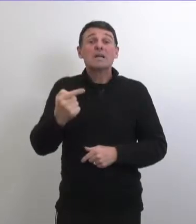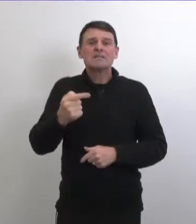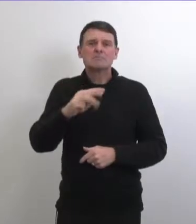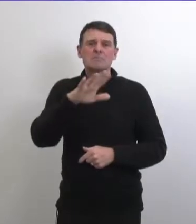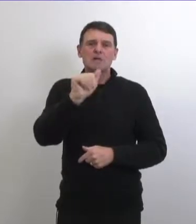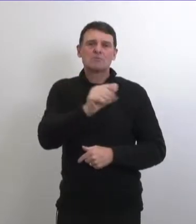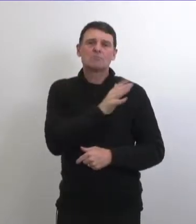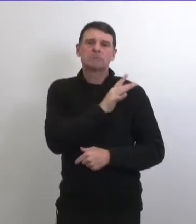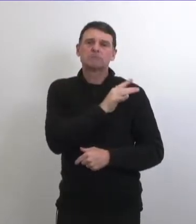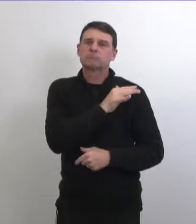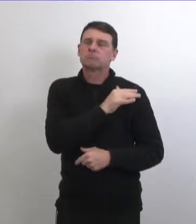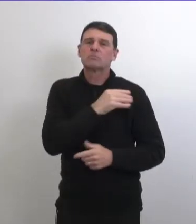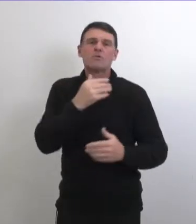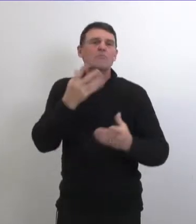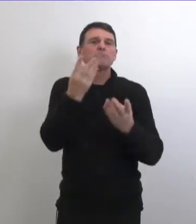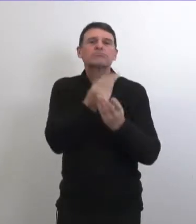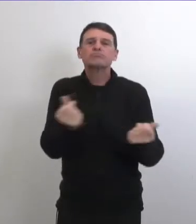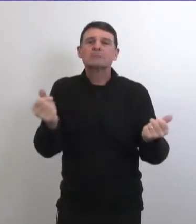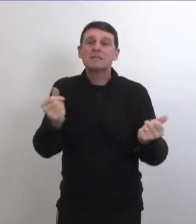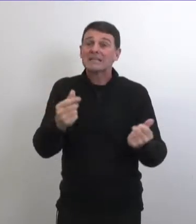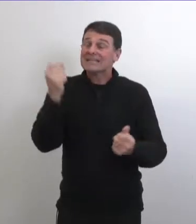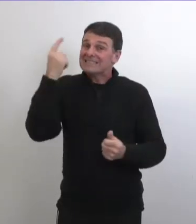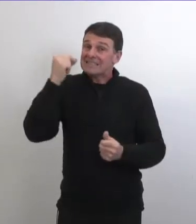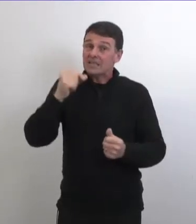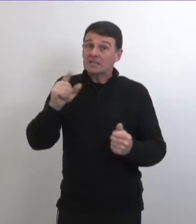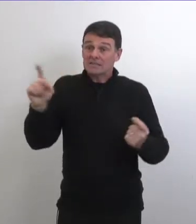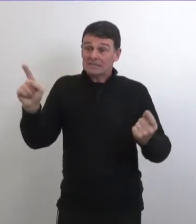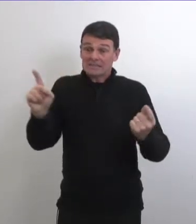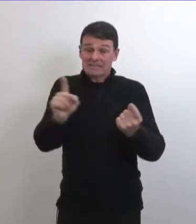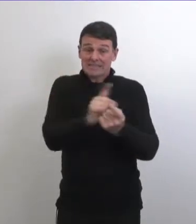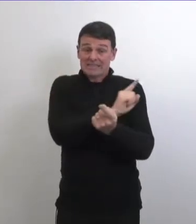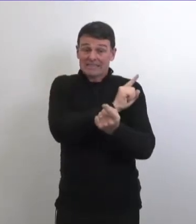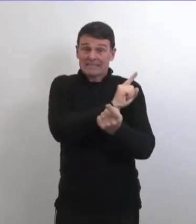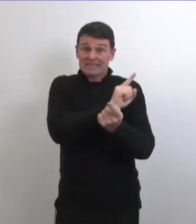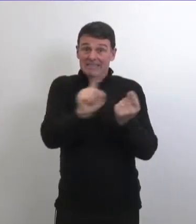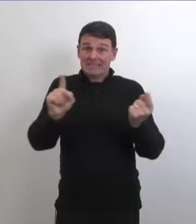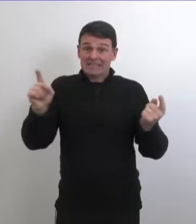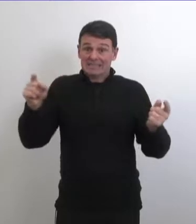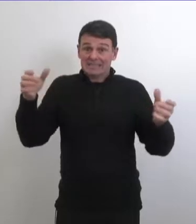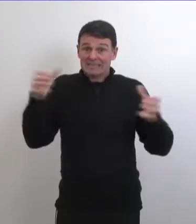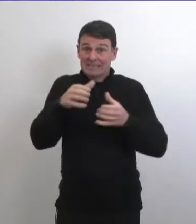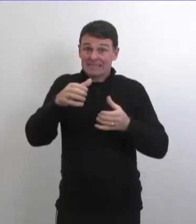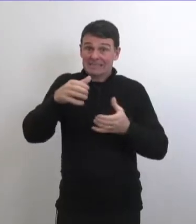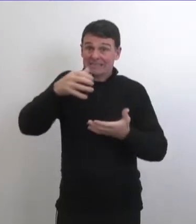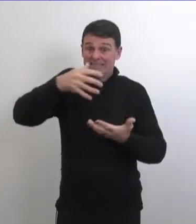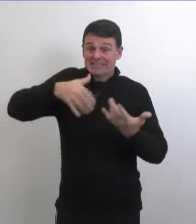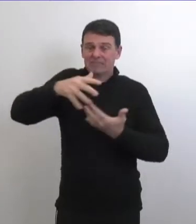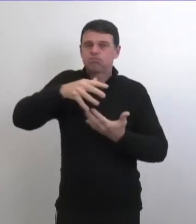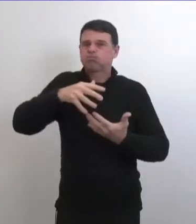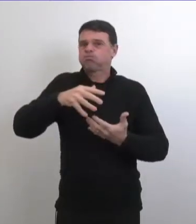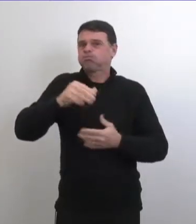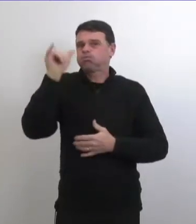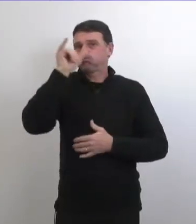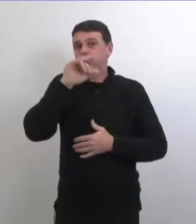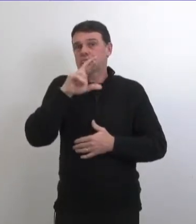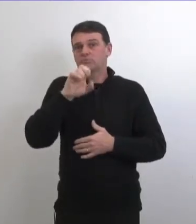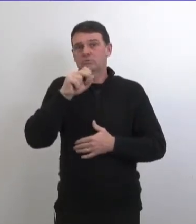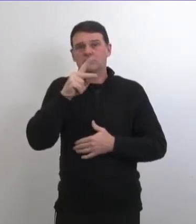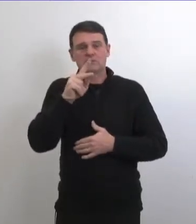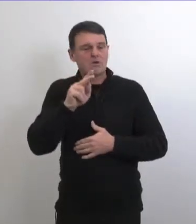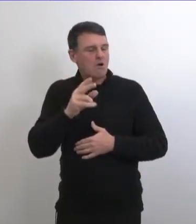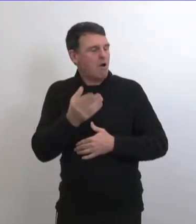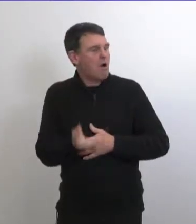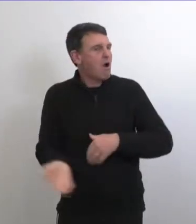retrouve en bonne position au début de 2021 on sait que le risque avec ce virus c'est justement ces interactions entre les